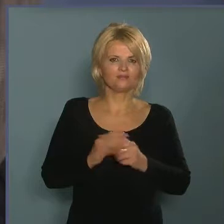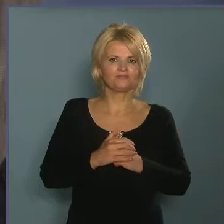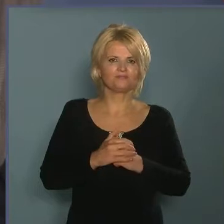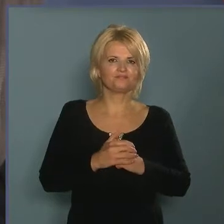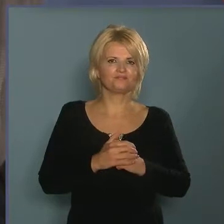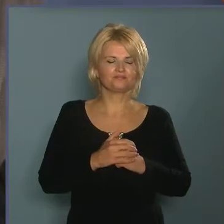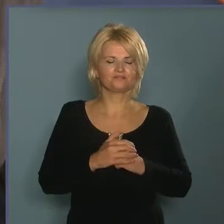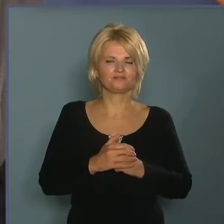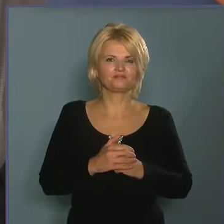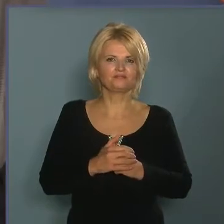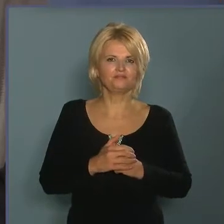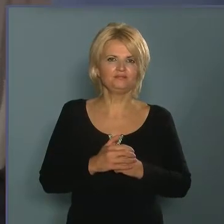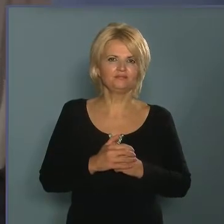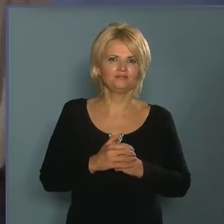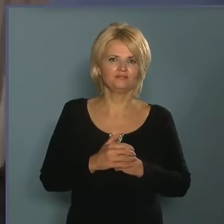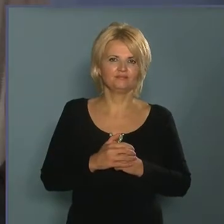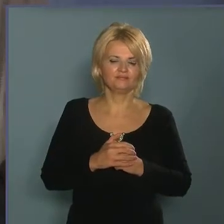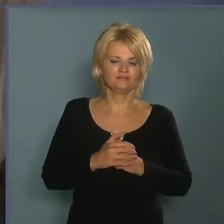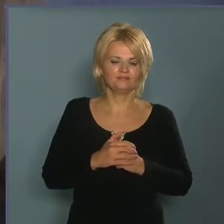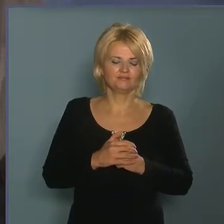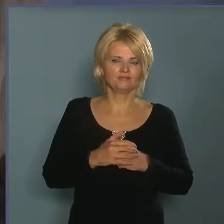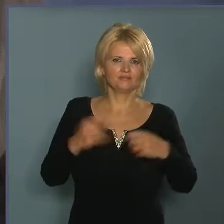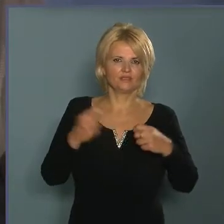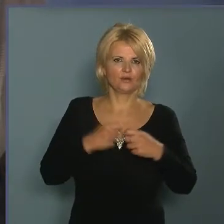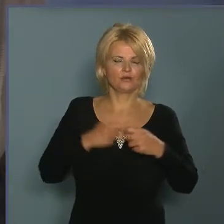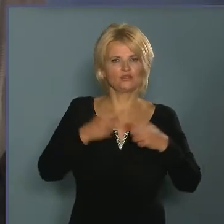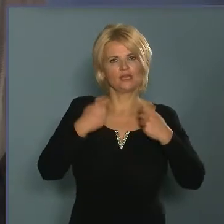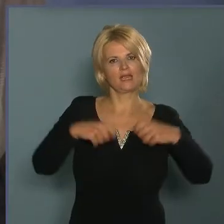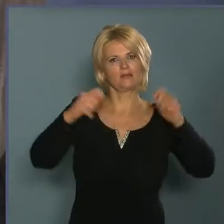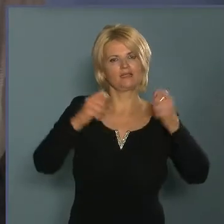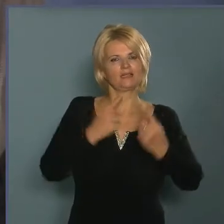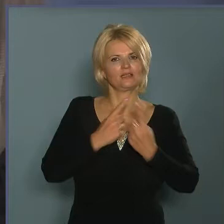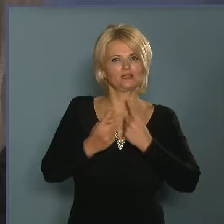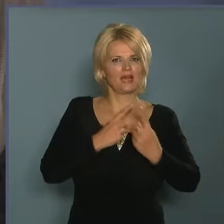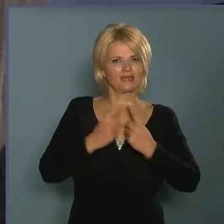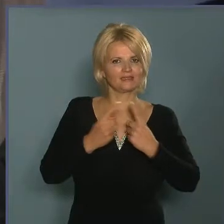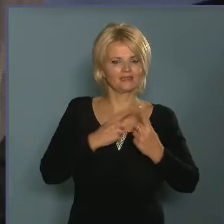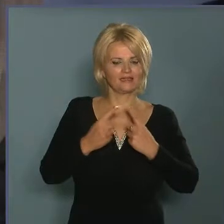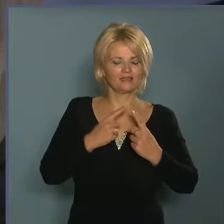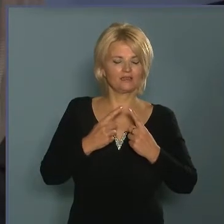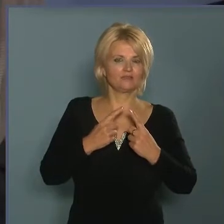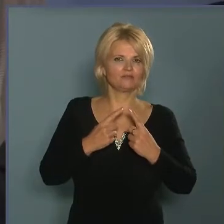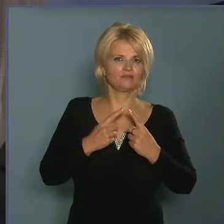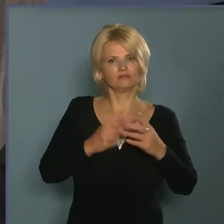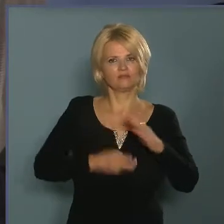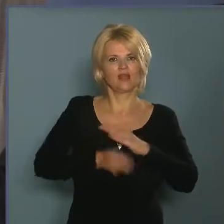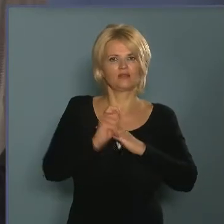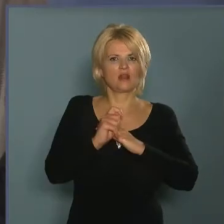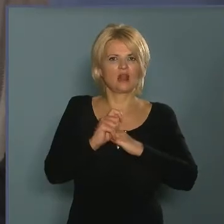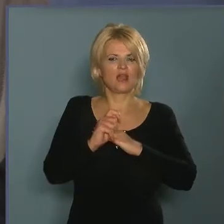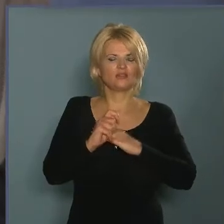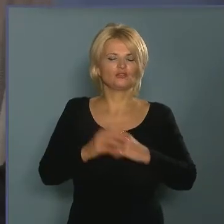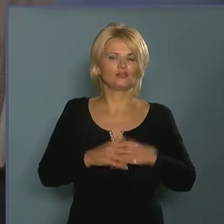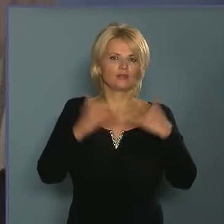könyvek között vagy fordítva. És a közösségépítés egy játékon keresztül azt gondolom, egyáltalán a játék megtalálása,